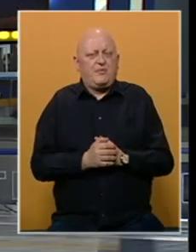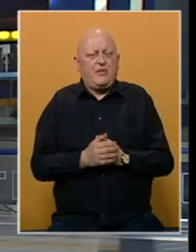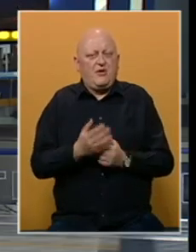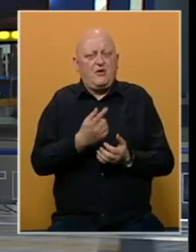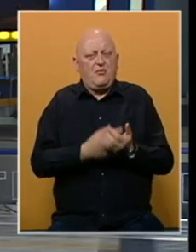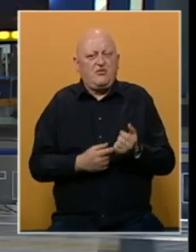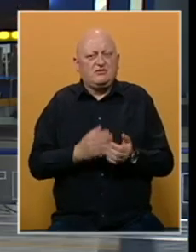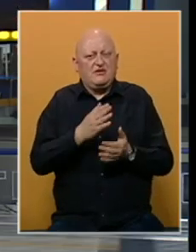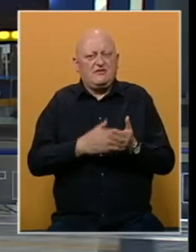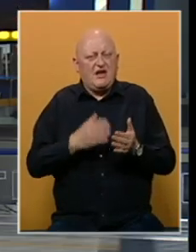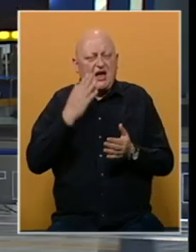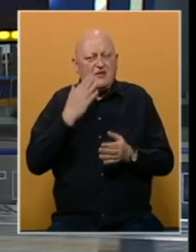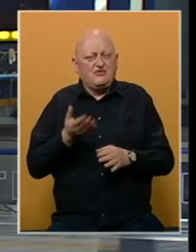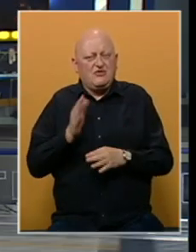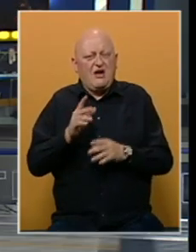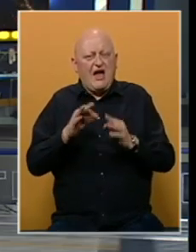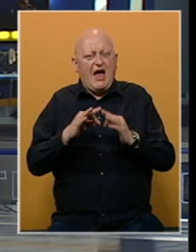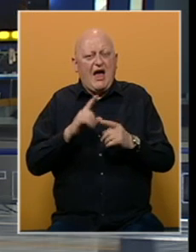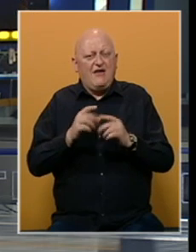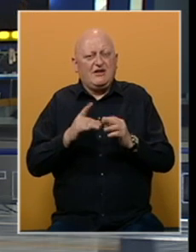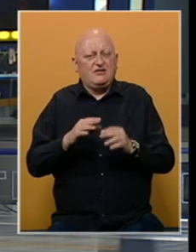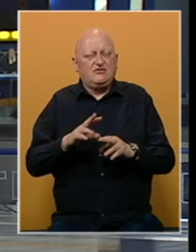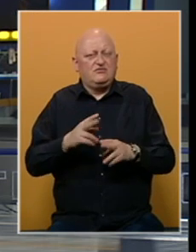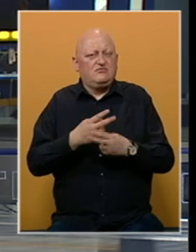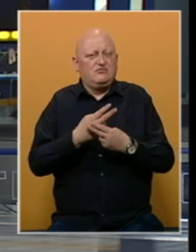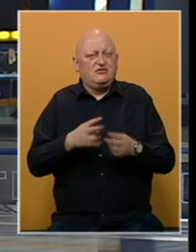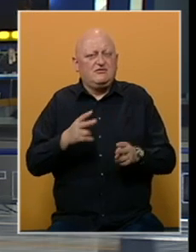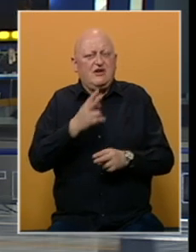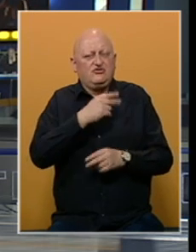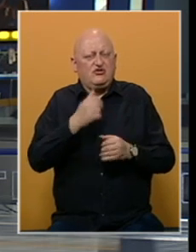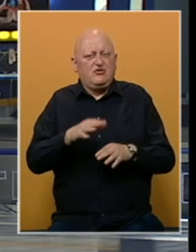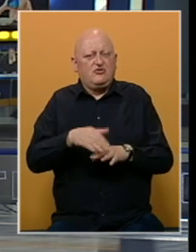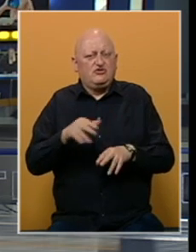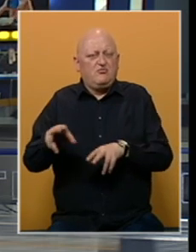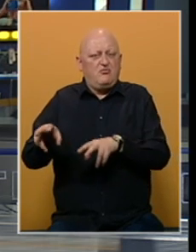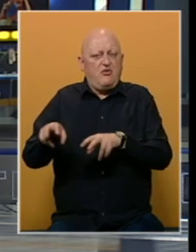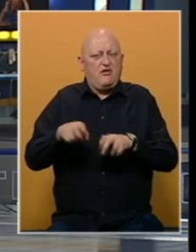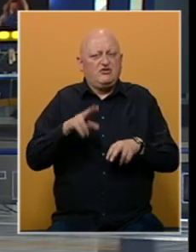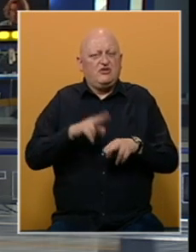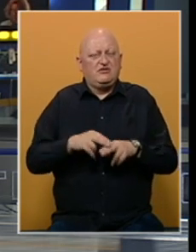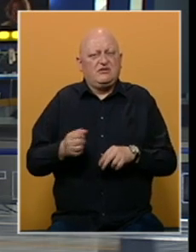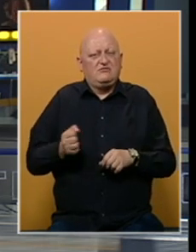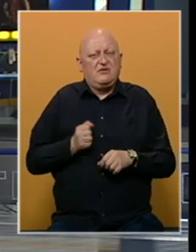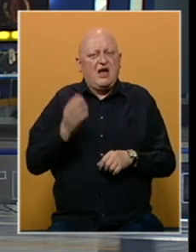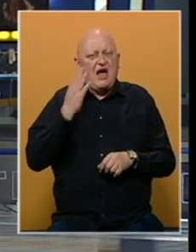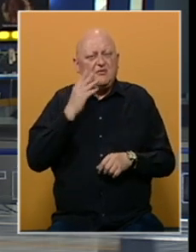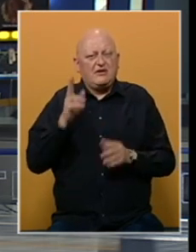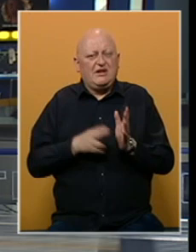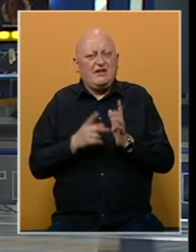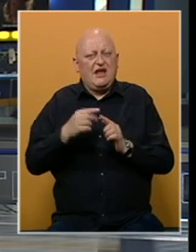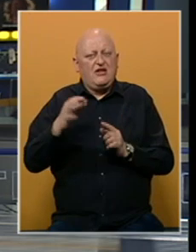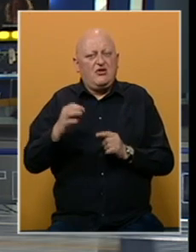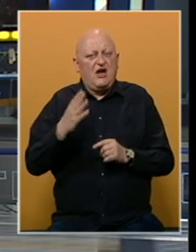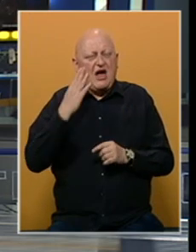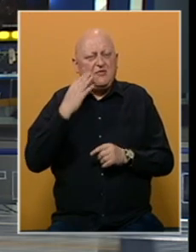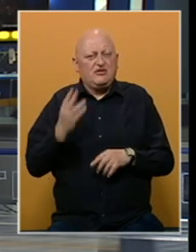Posljednja faza američkog prisustva u Afganistanu zvanično je počela danas povlačenjem preostalih vojnika, SAD-a i NATO-a.